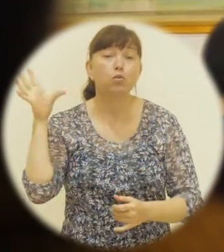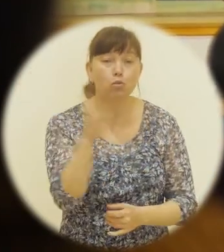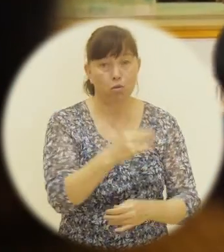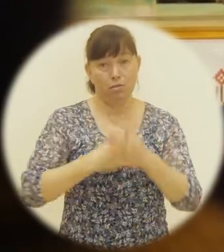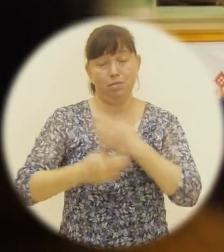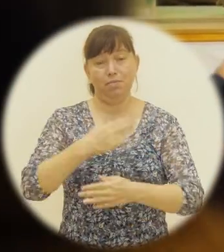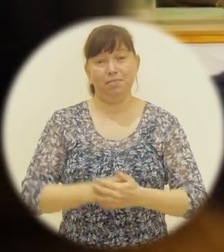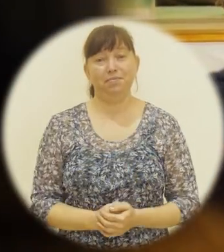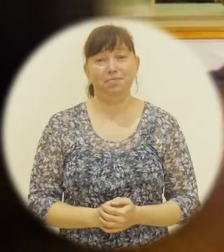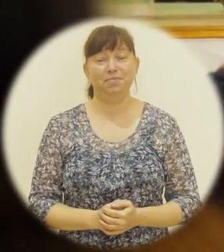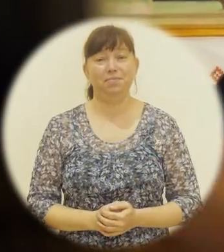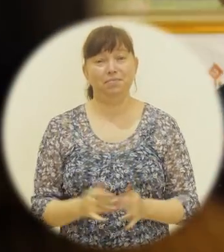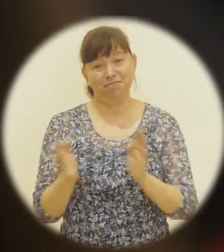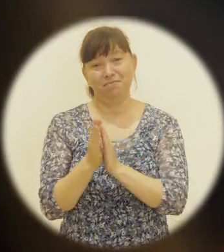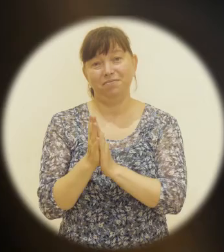La revedere!